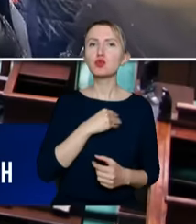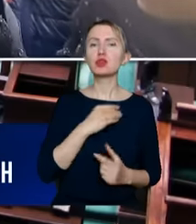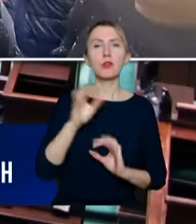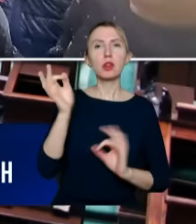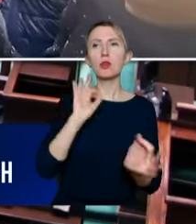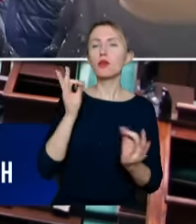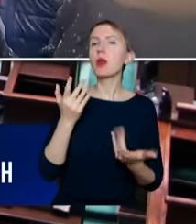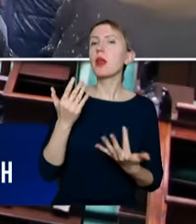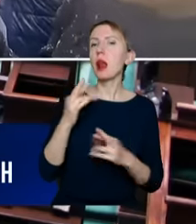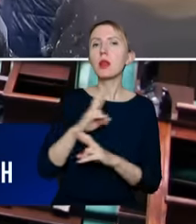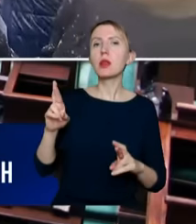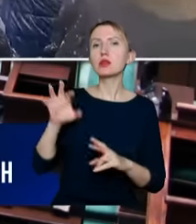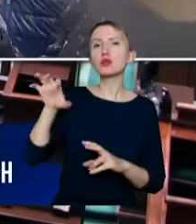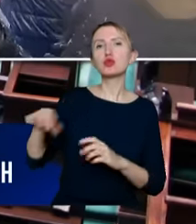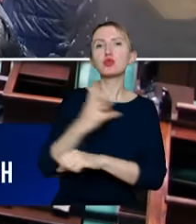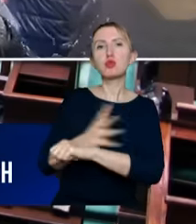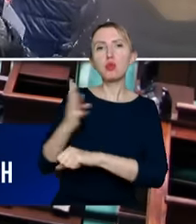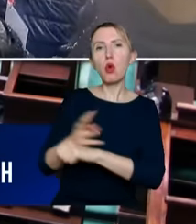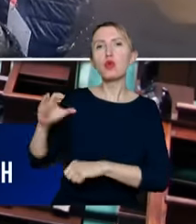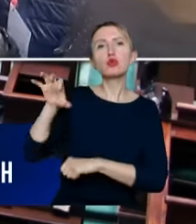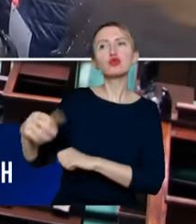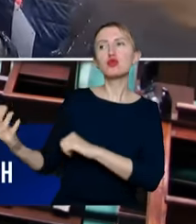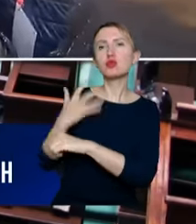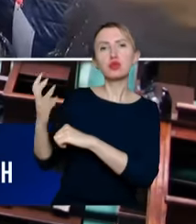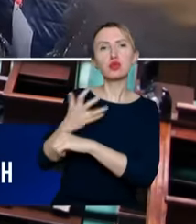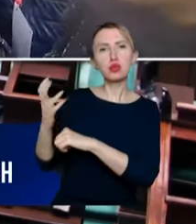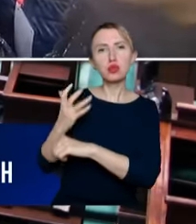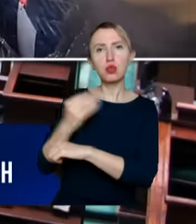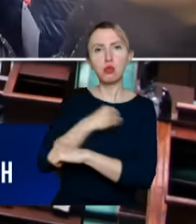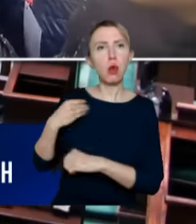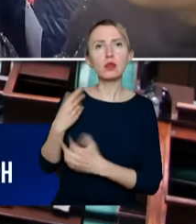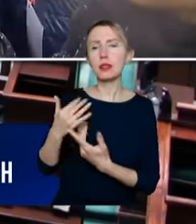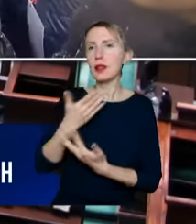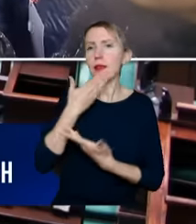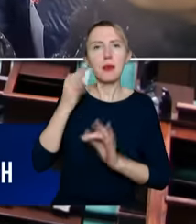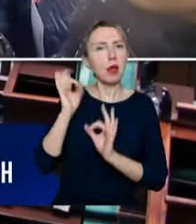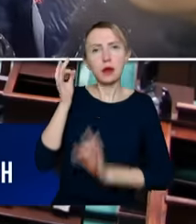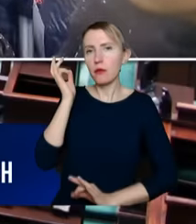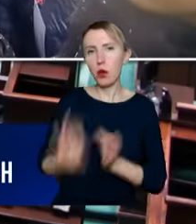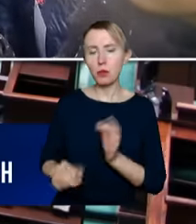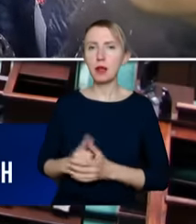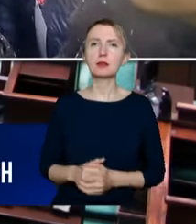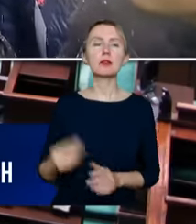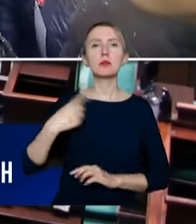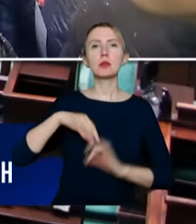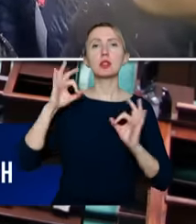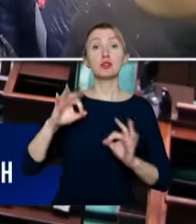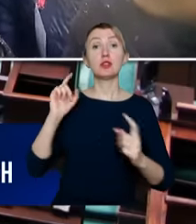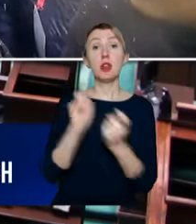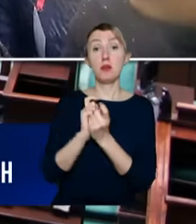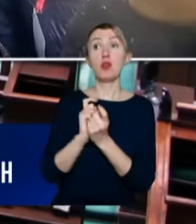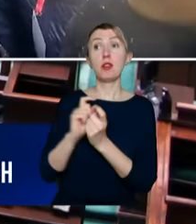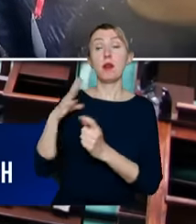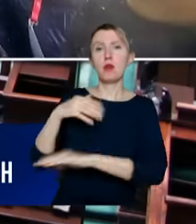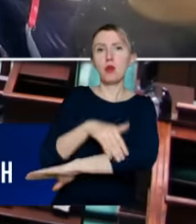ile tego zboża, tych produktów wjeżdża do naszego kraju. My dzisiaj protestowaliśmy na granicy w